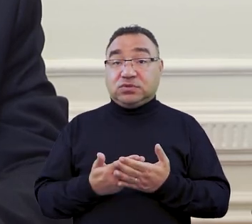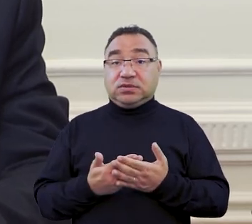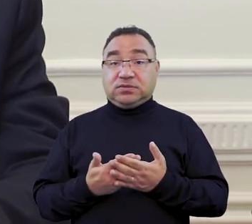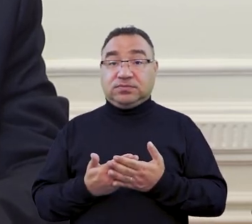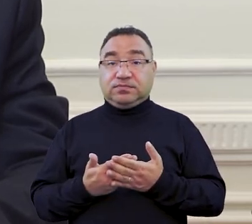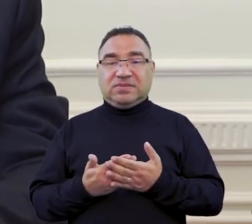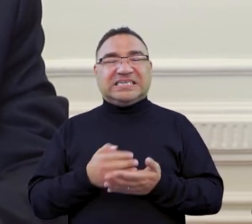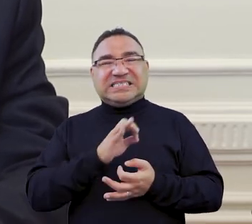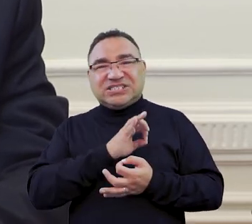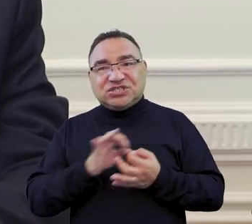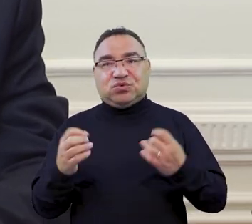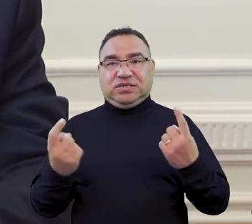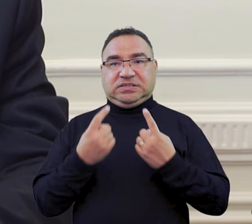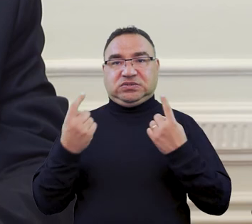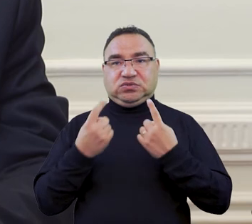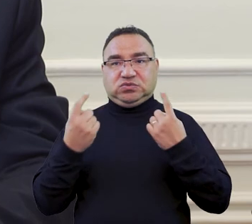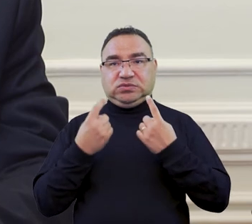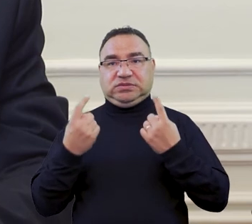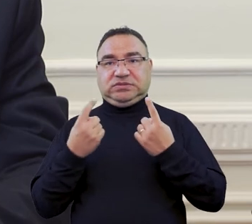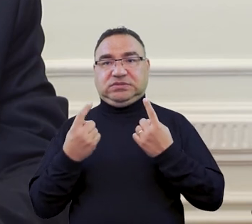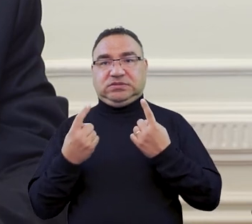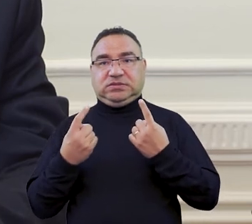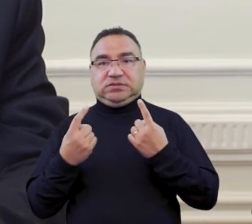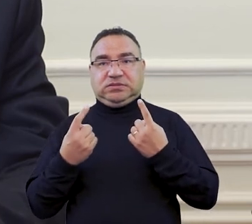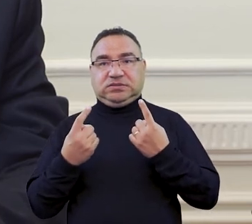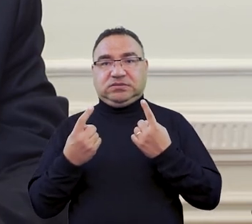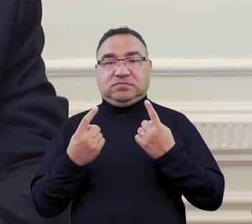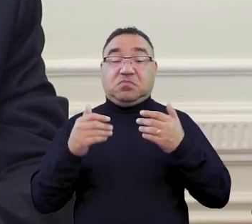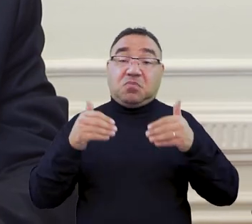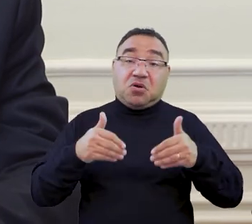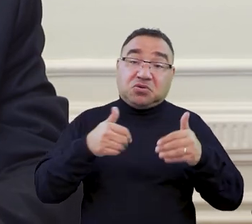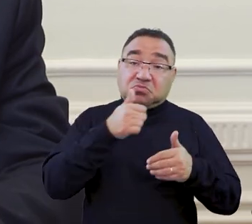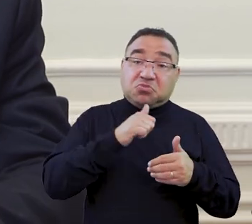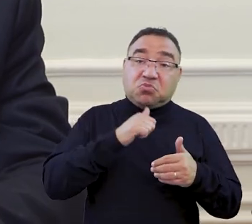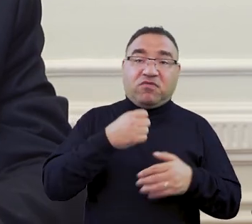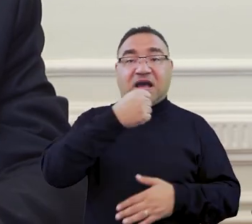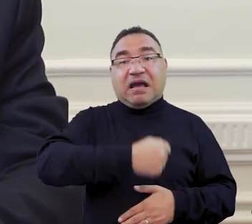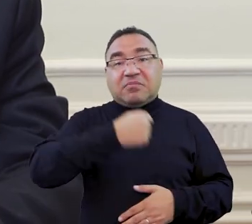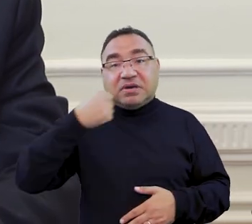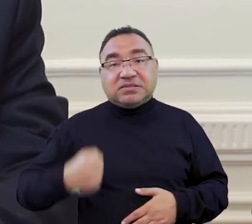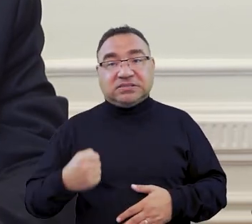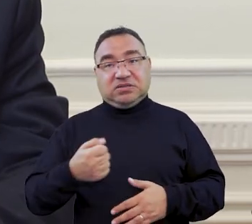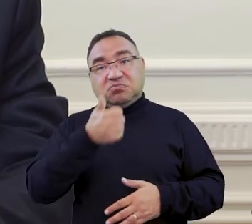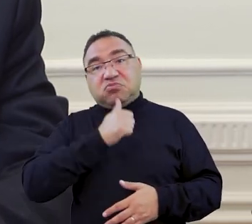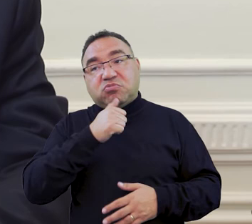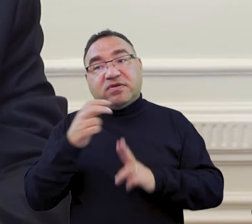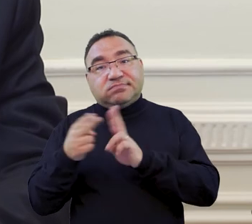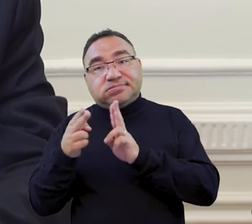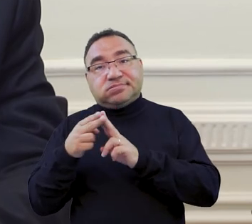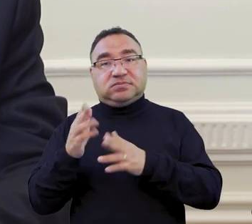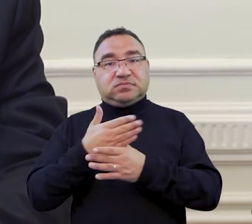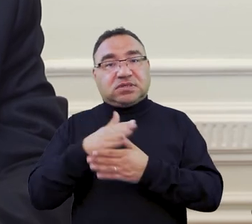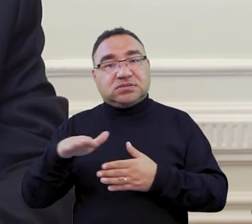szczególna sytuacja no to myślę, że tutaj ewentualnie kontakt z ambasadą konsulatem w tych wymiarach